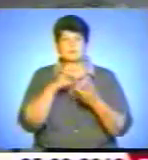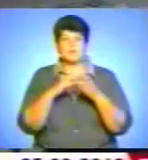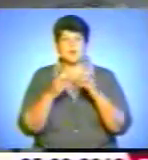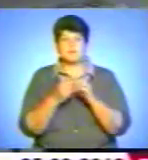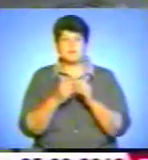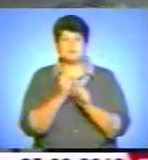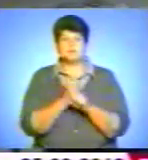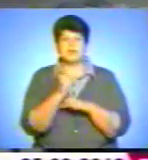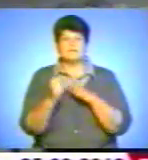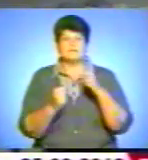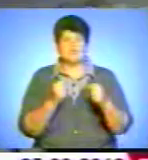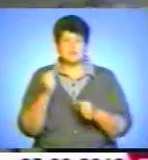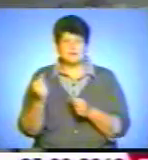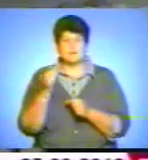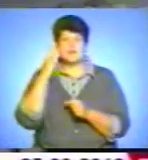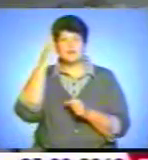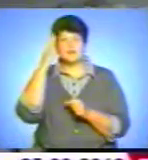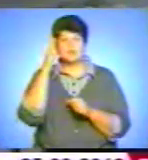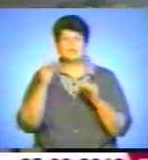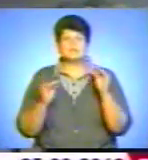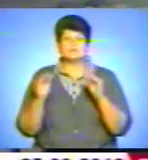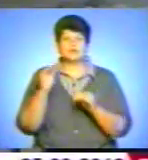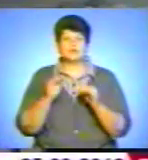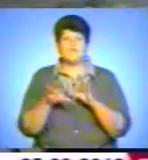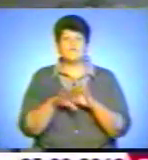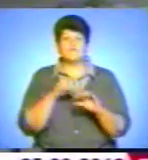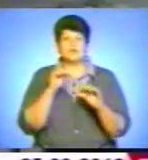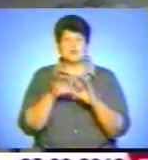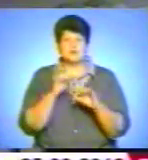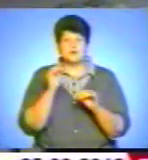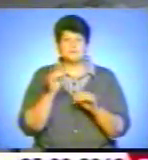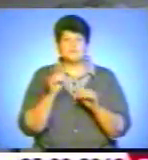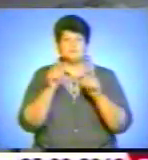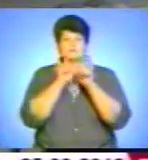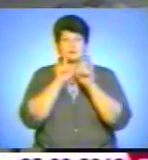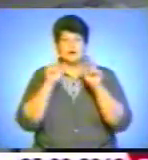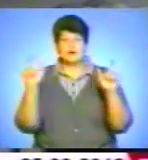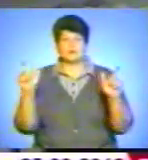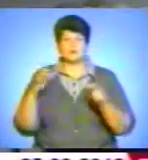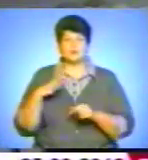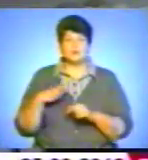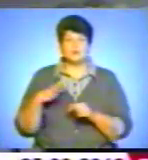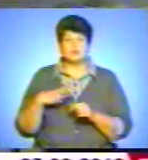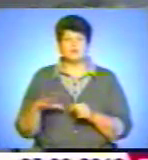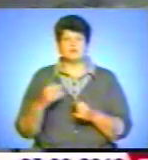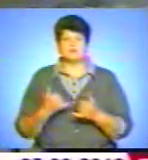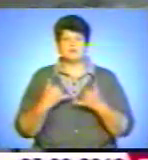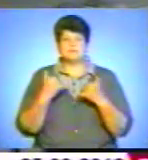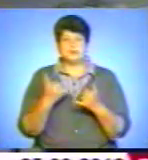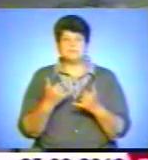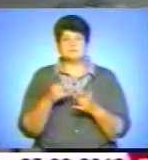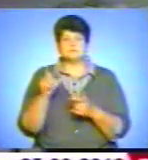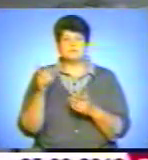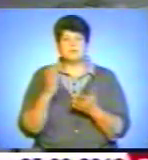Ідеологічна складова виборів або ж гасел, або ж очікувань для Галичини є